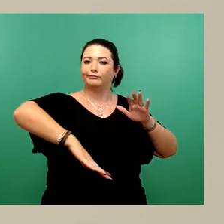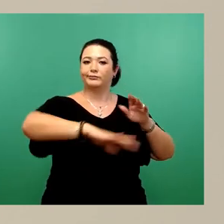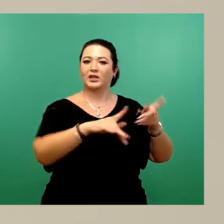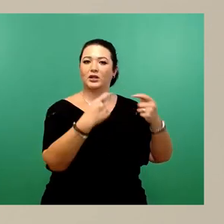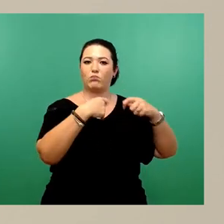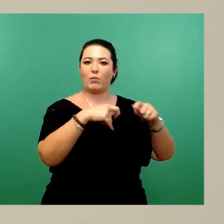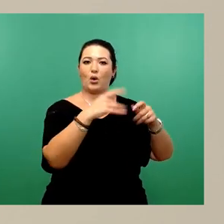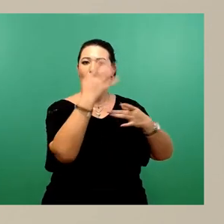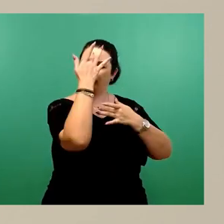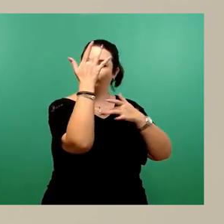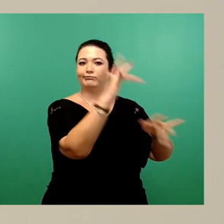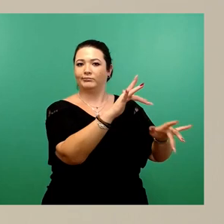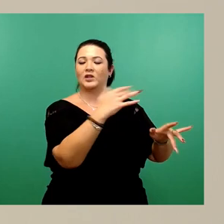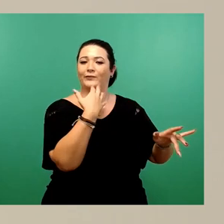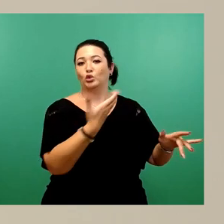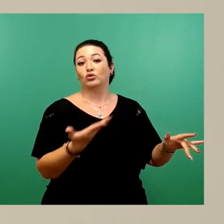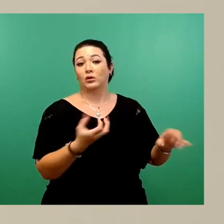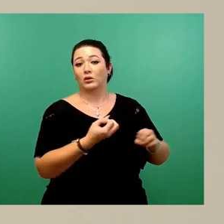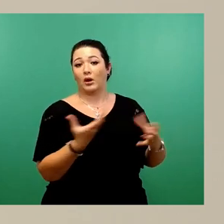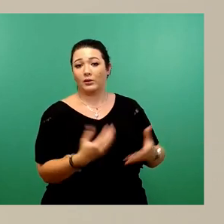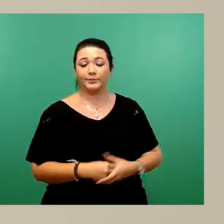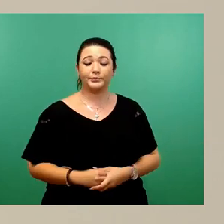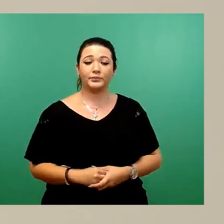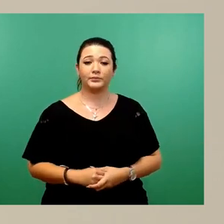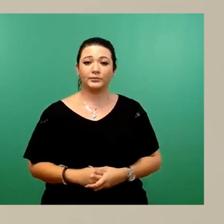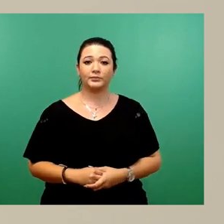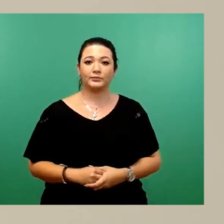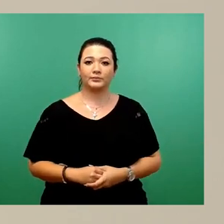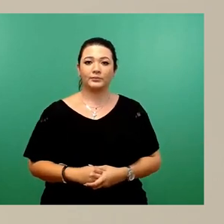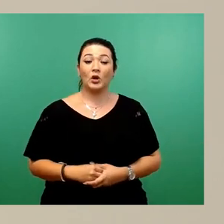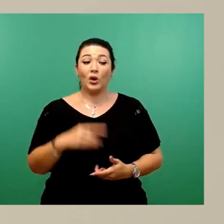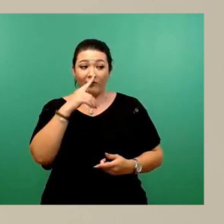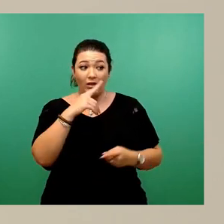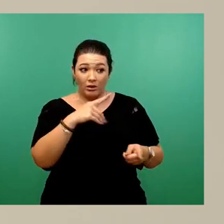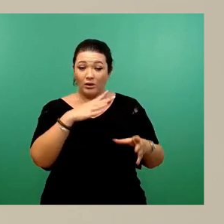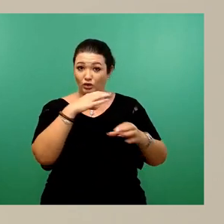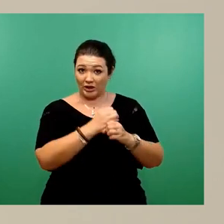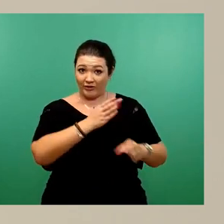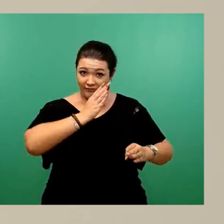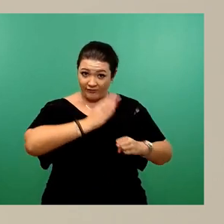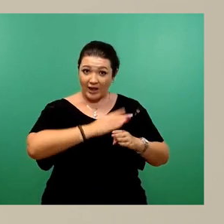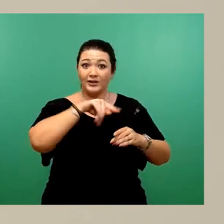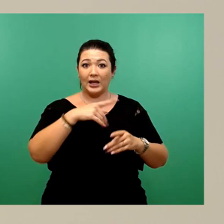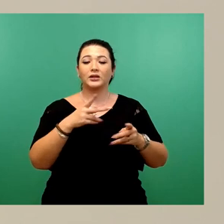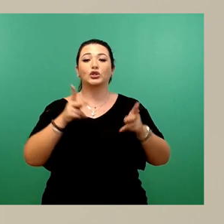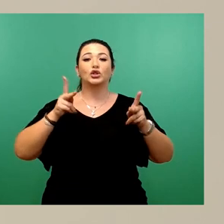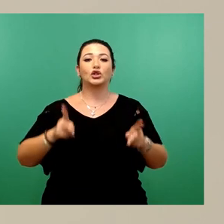erteilen zu können und so das dann auch der Fall ist, würden wir auch den Stadtbezirksbeirat an der Stelle